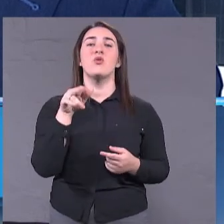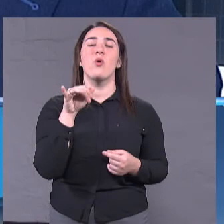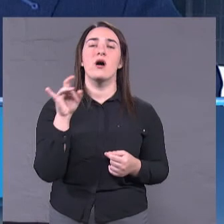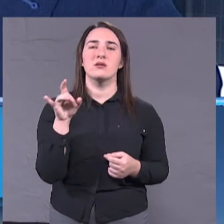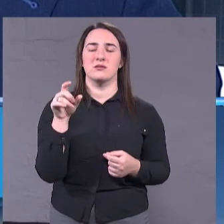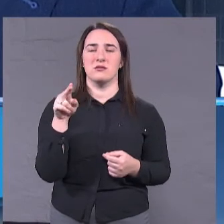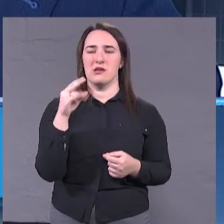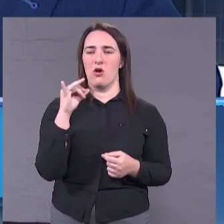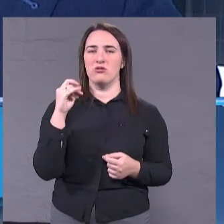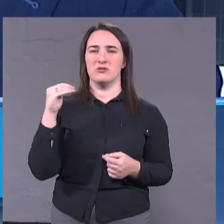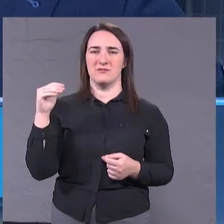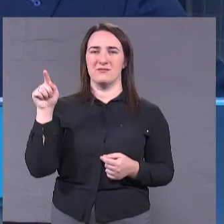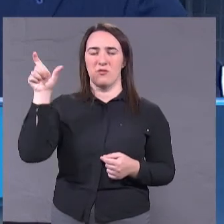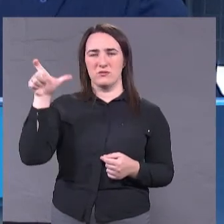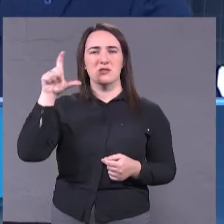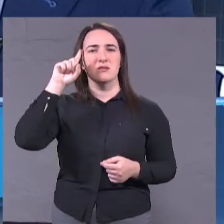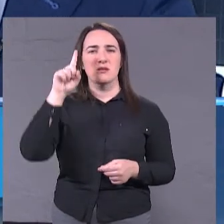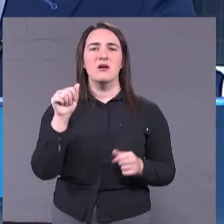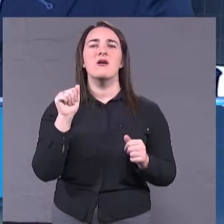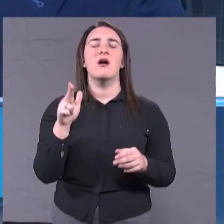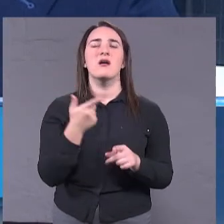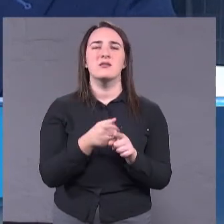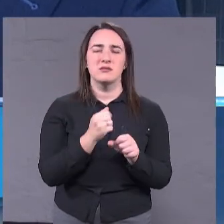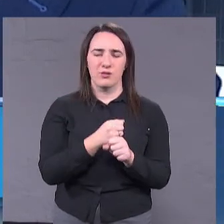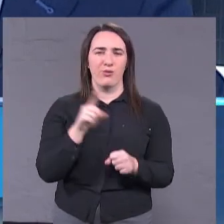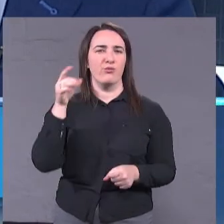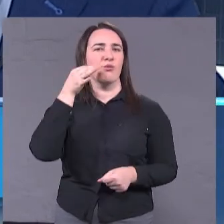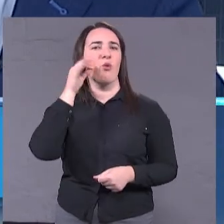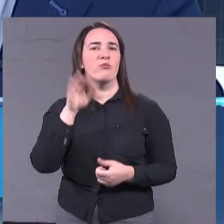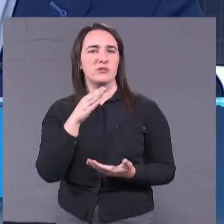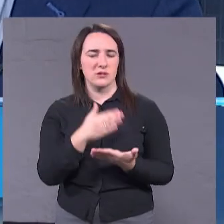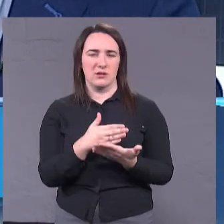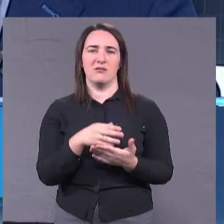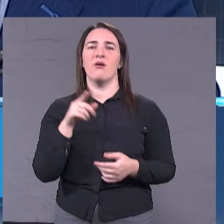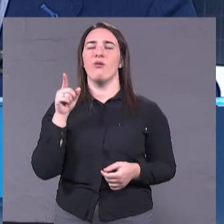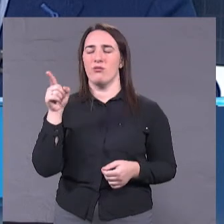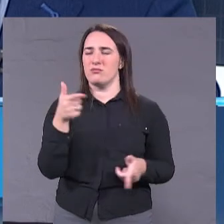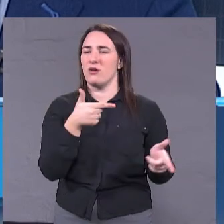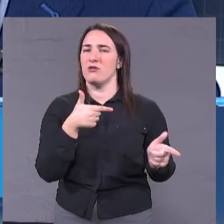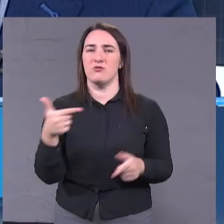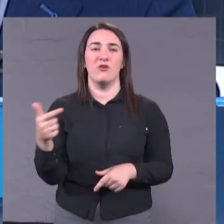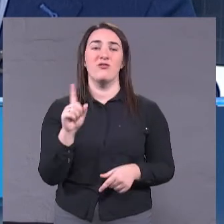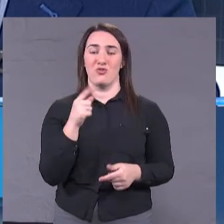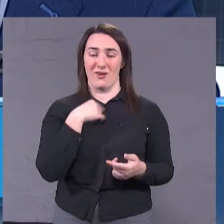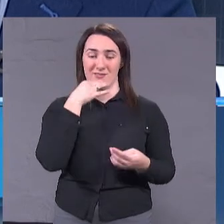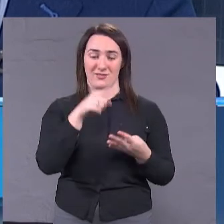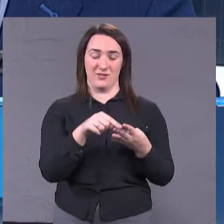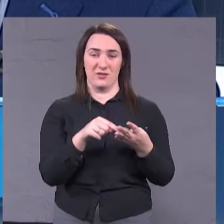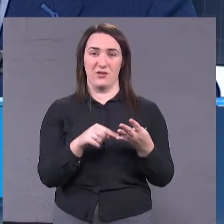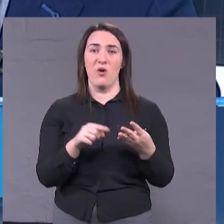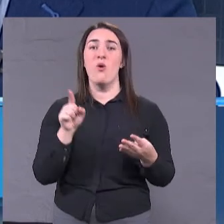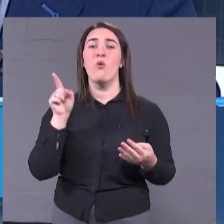знає, як це робиться, у якого є опит, і готов все, що я щас скажу, по пунктам